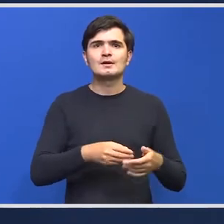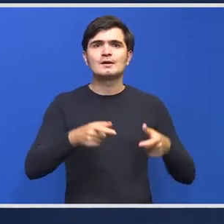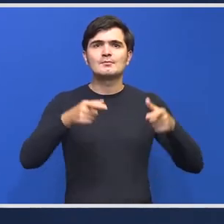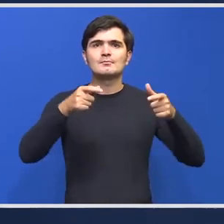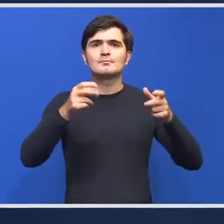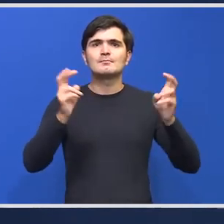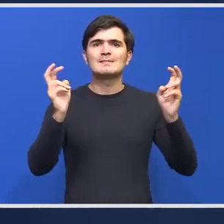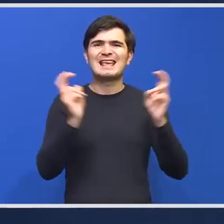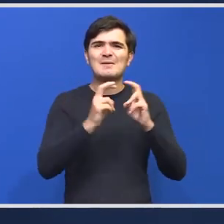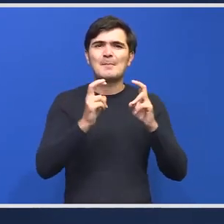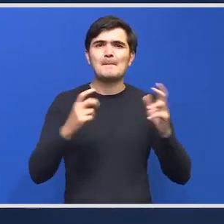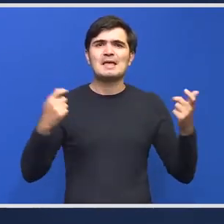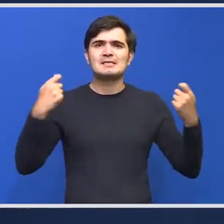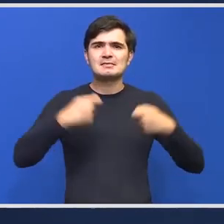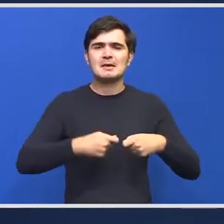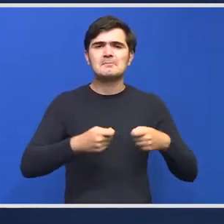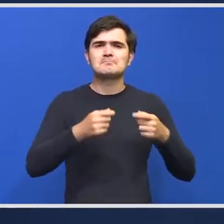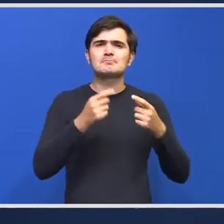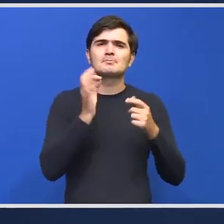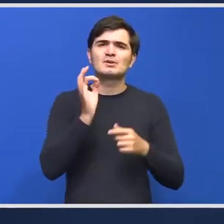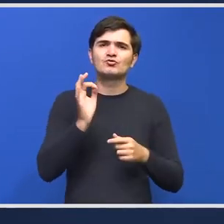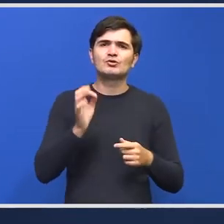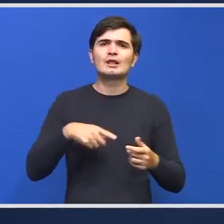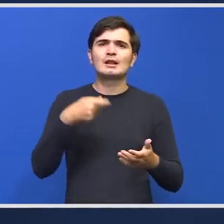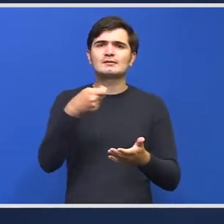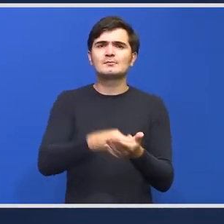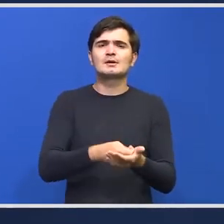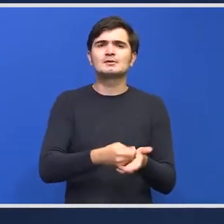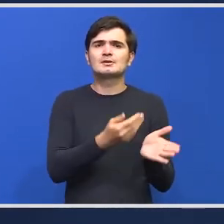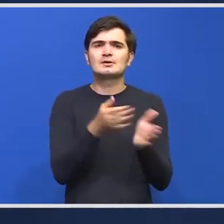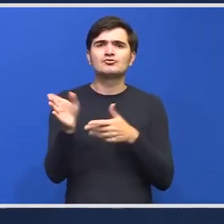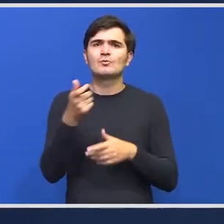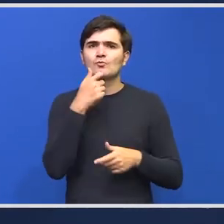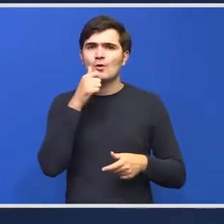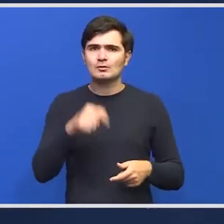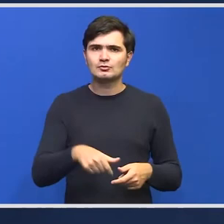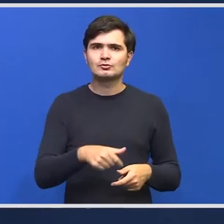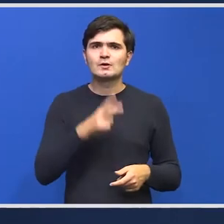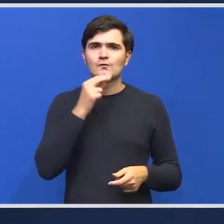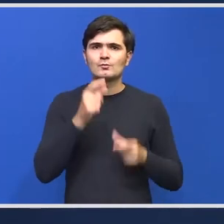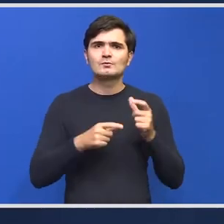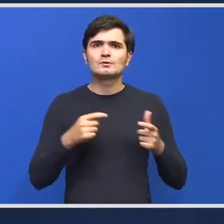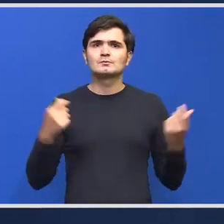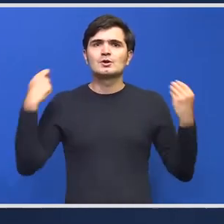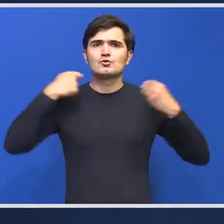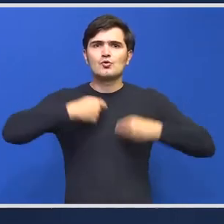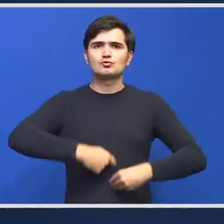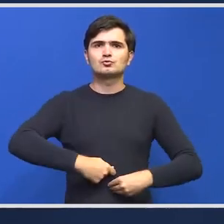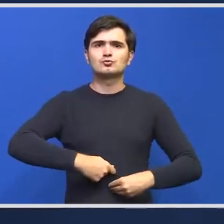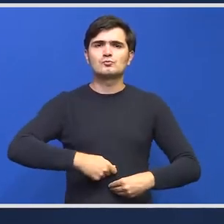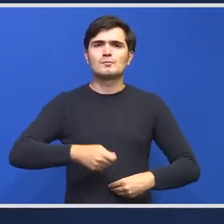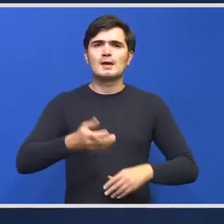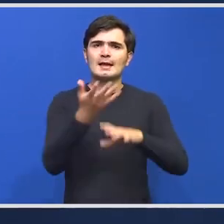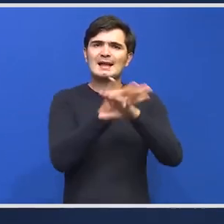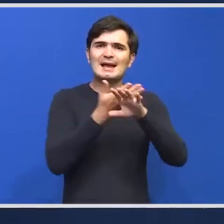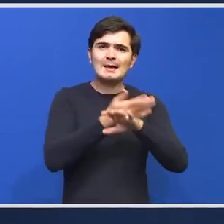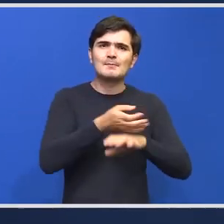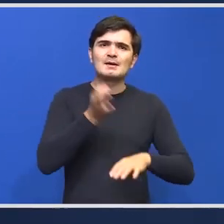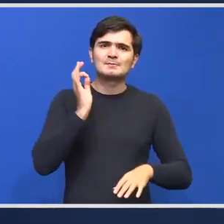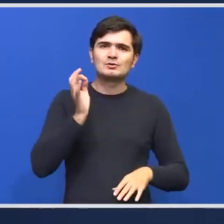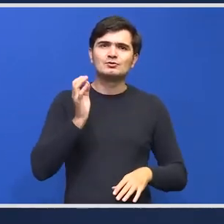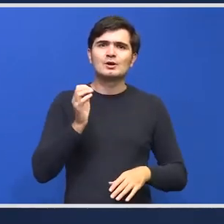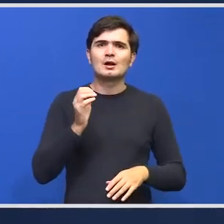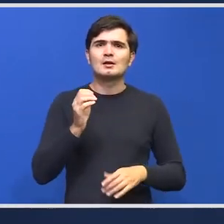speciale care sunt decontate începând din acest an vorbim de costume compresive creme speciale